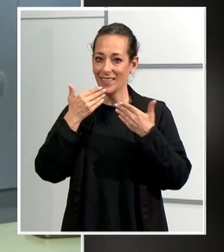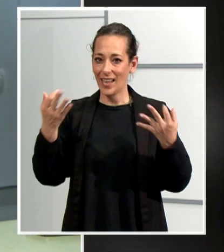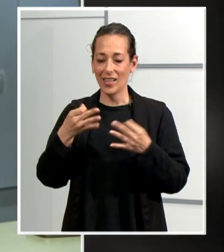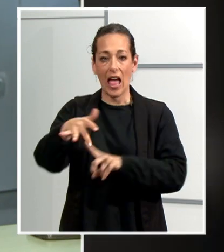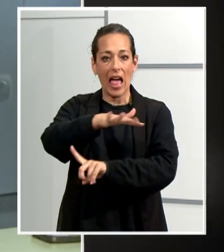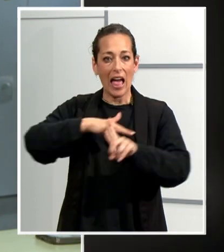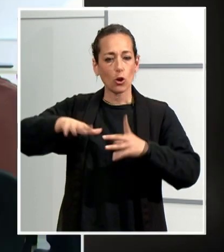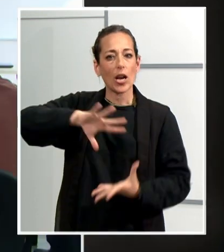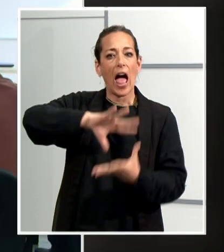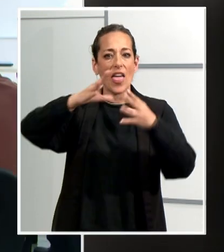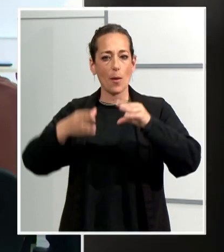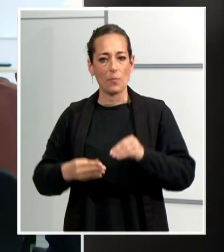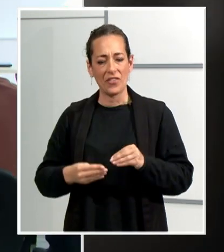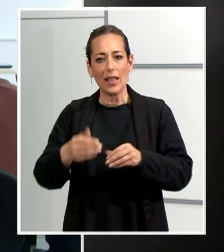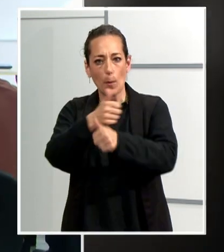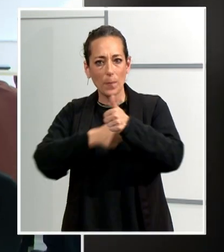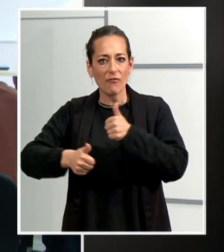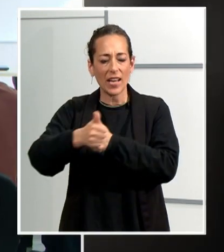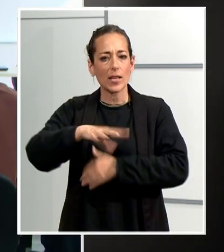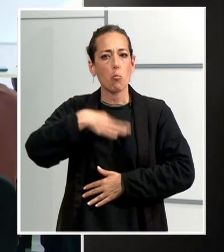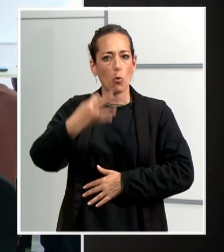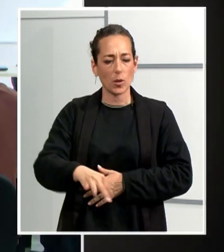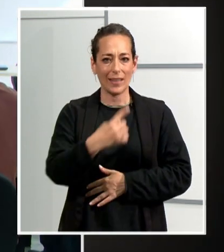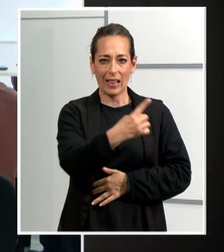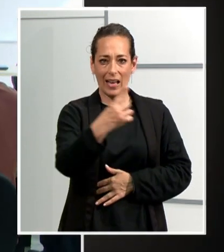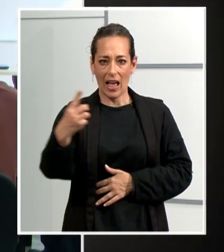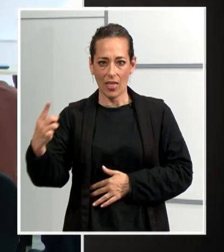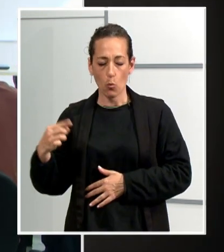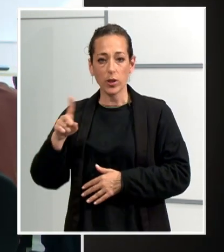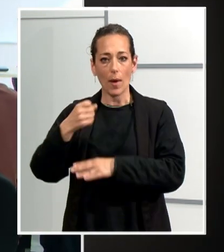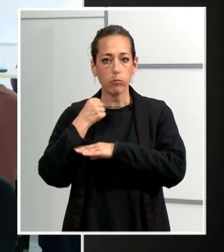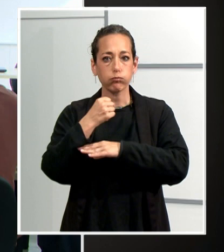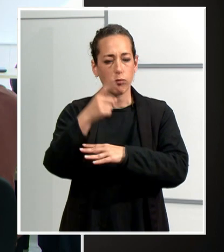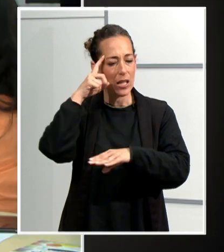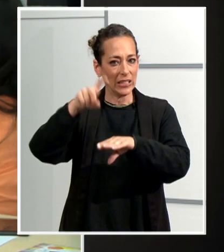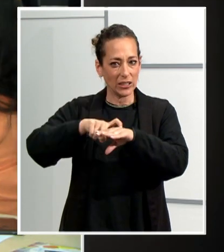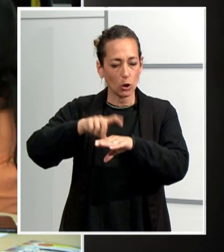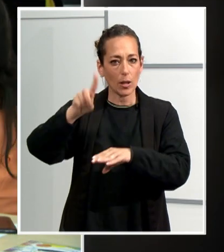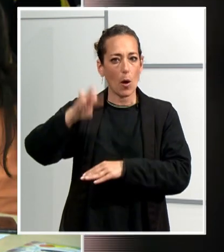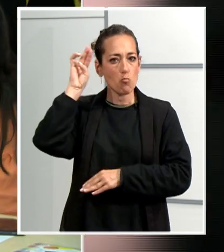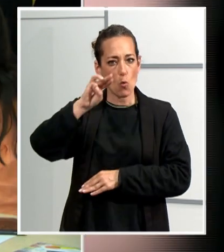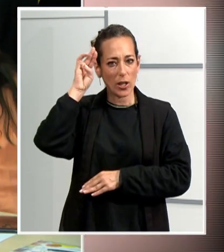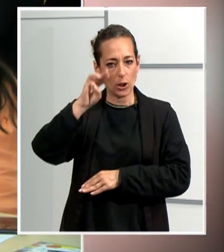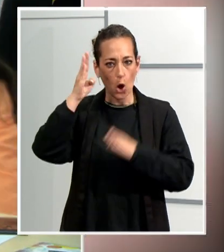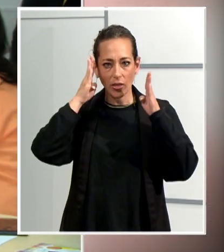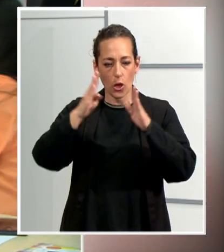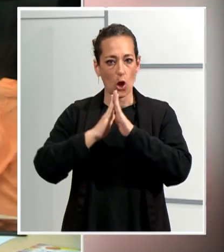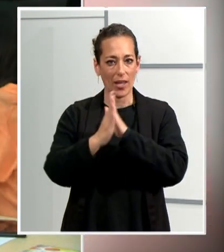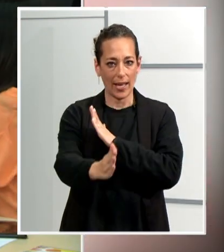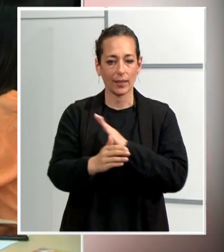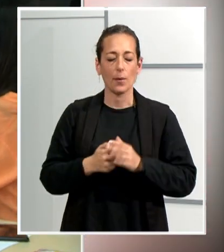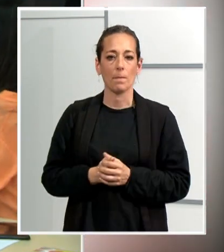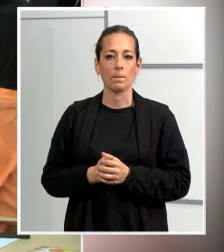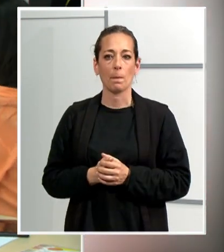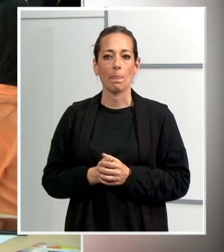i adaptat a les preferències i possibilitats a cadascú, i amb el suport de psicòlegs i monitors d'atenció directa. És, bueno, a me